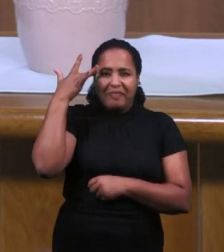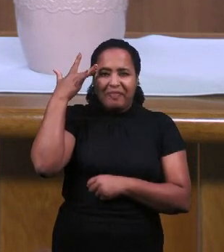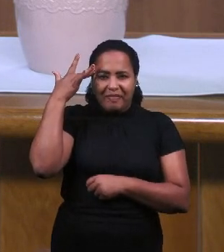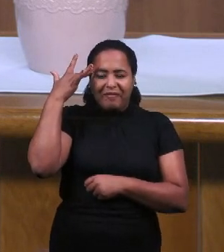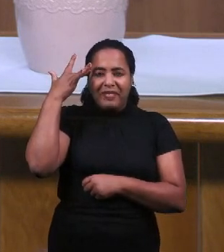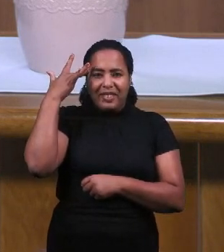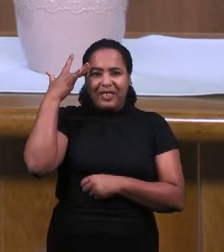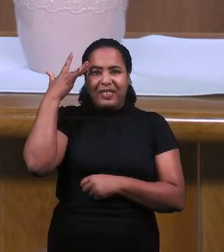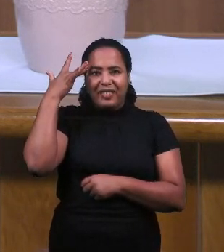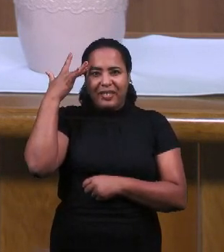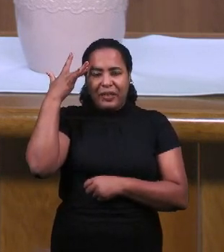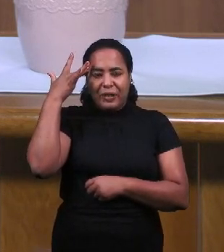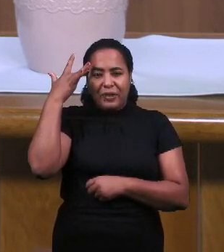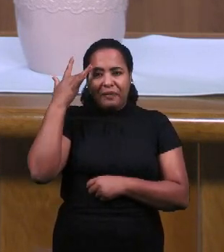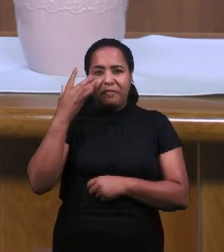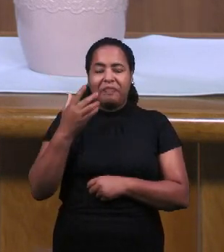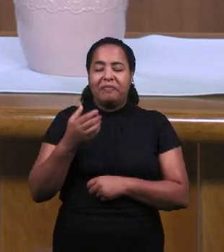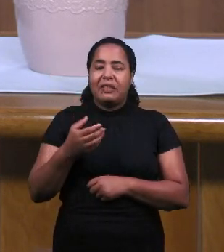Бога.